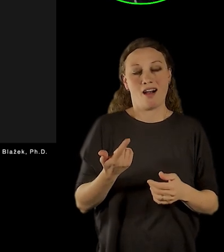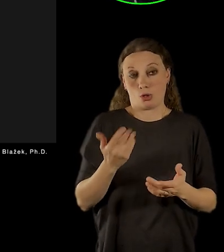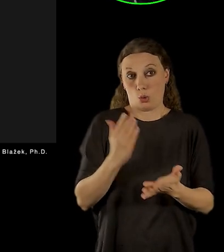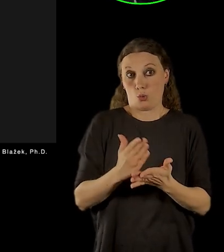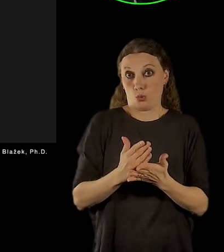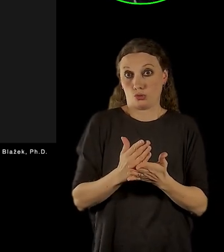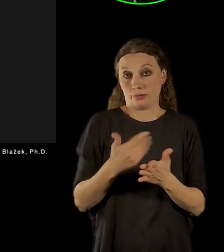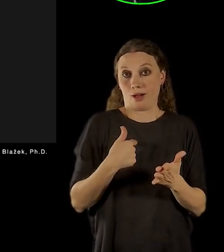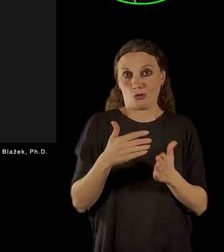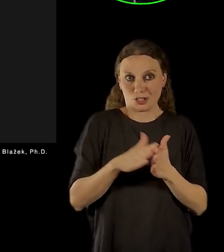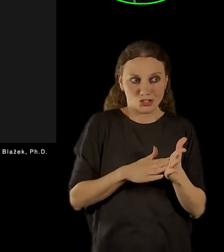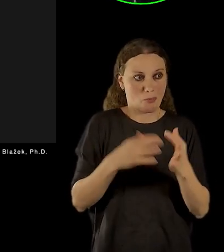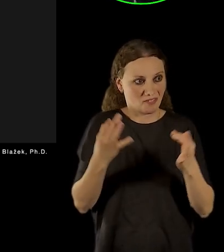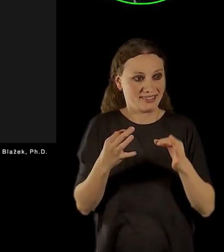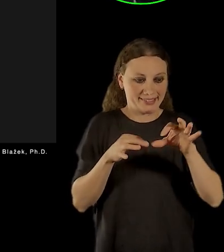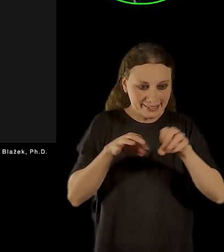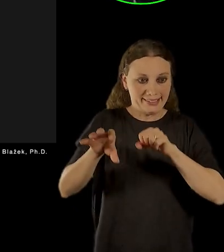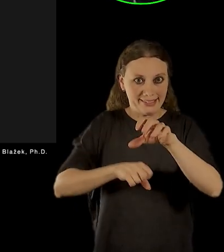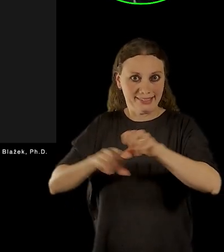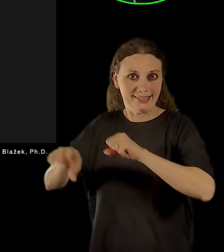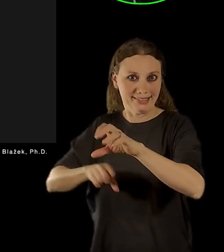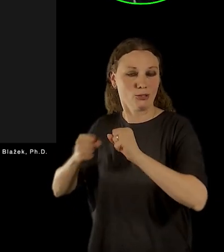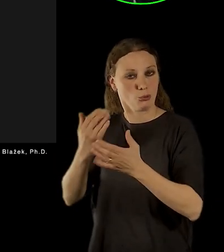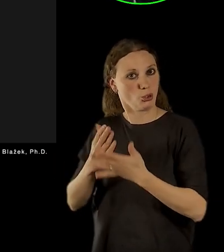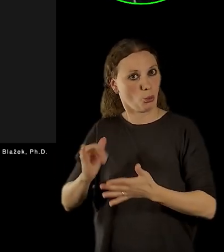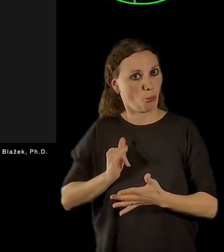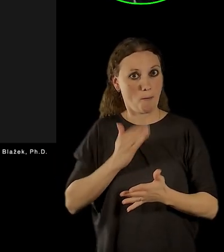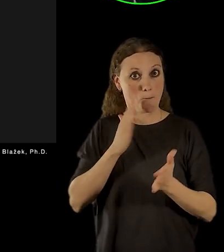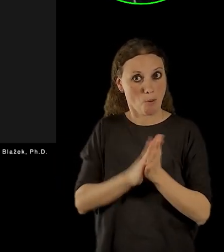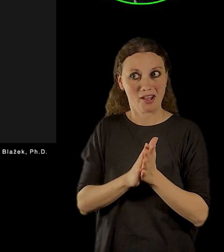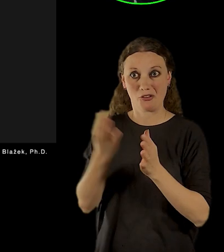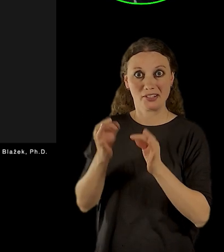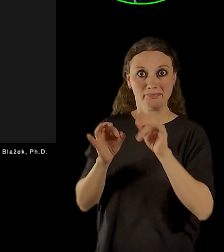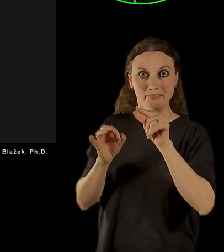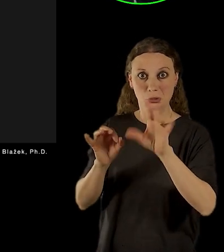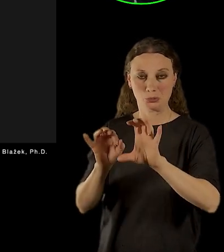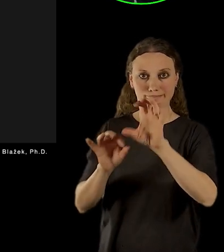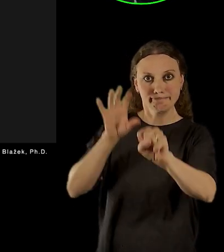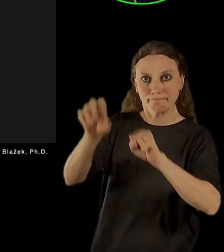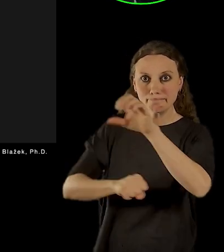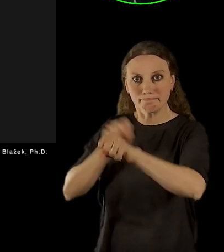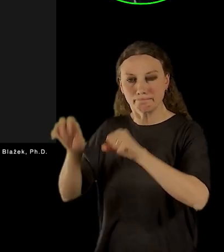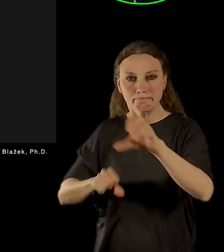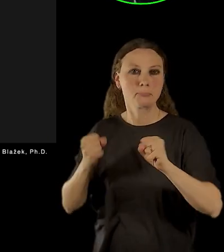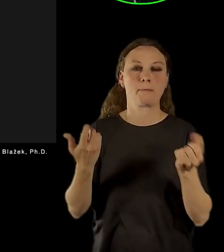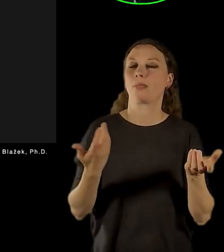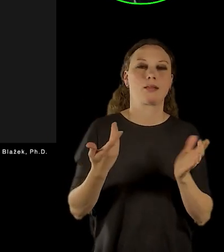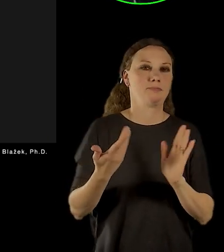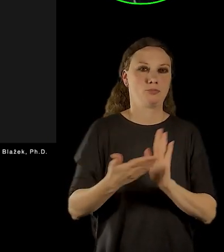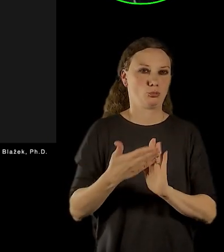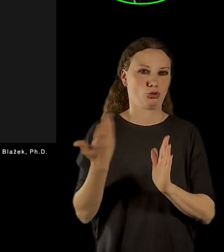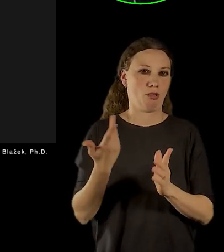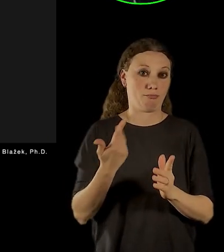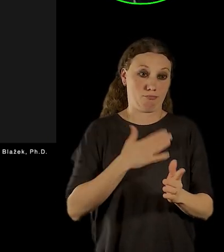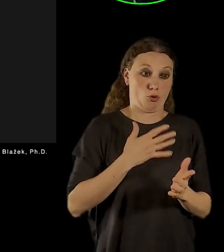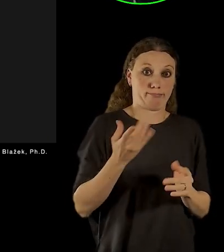a už se nám podařilo získat řadu zajímavých exponátů, ať už přímo do vlastnictví